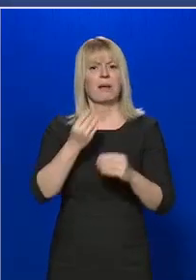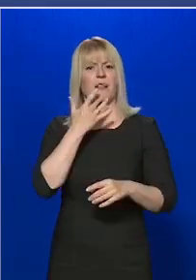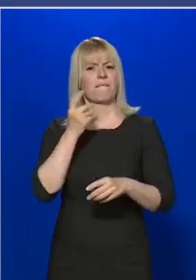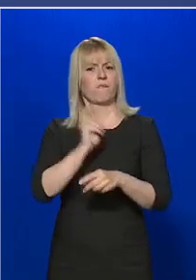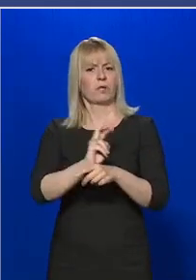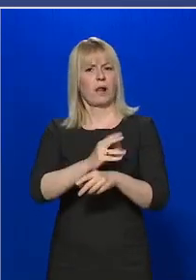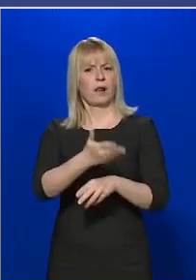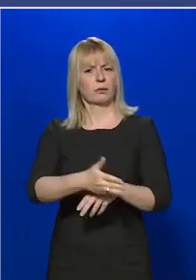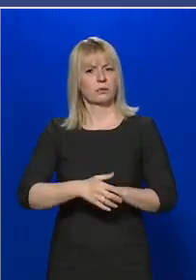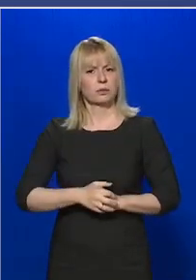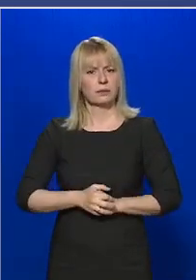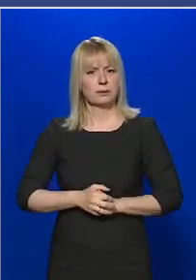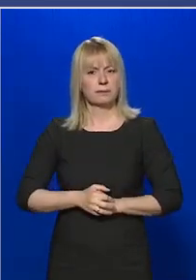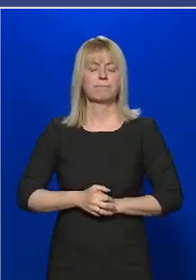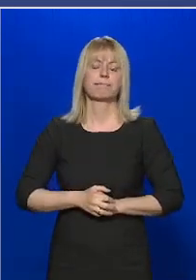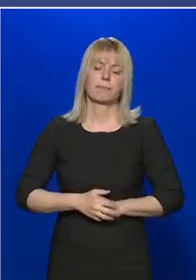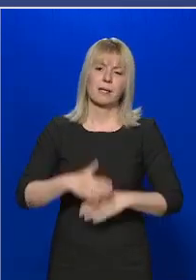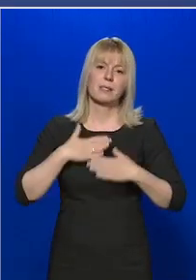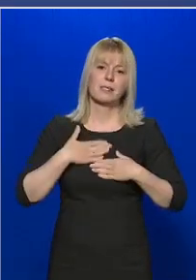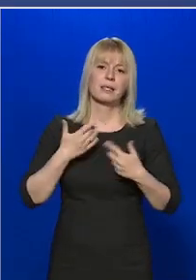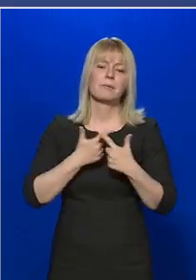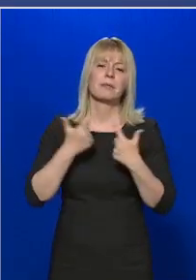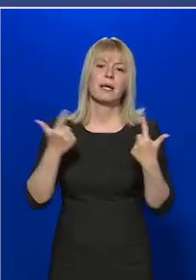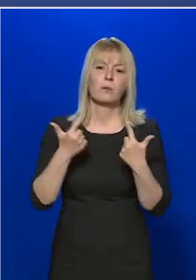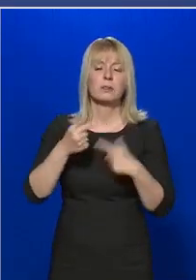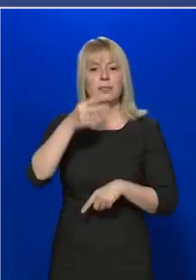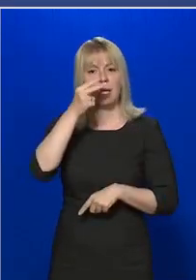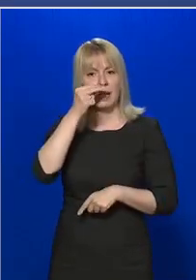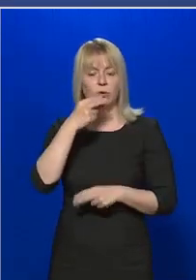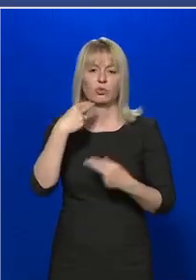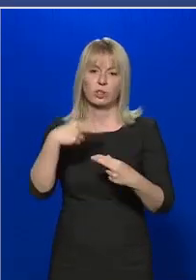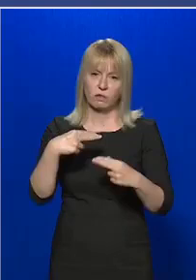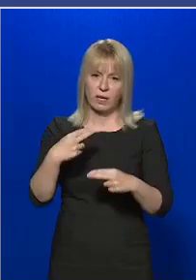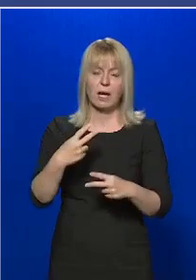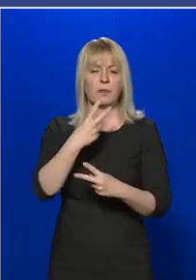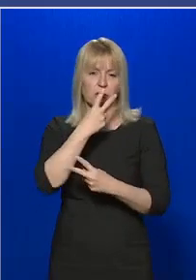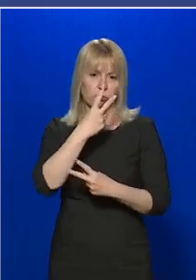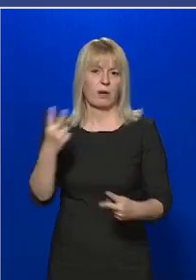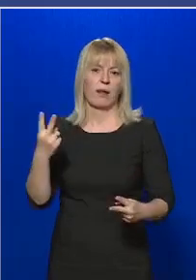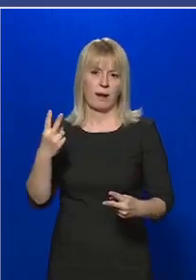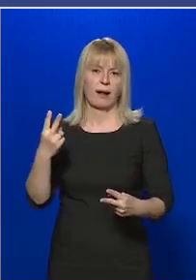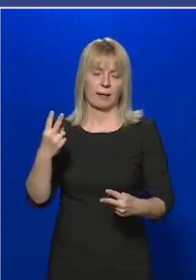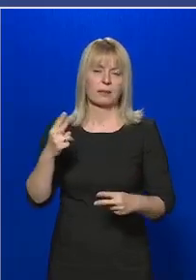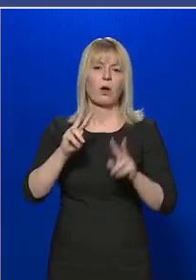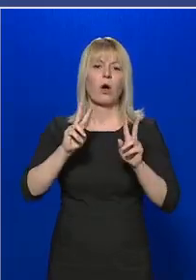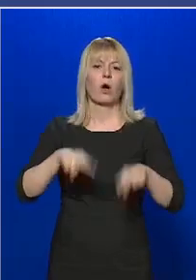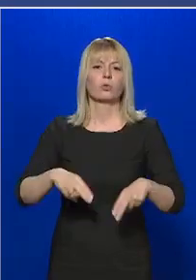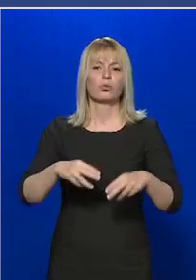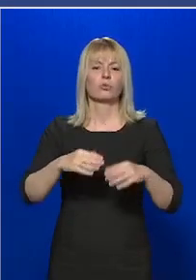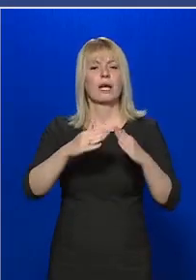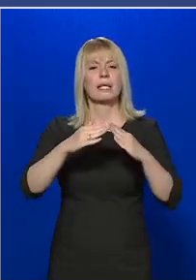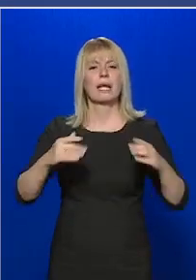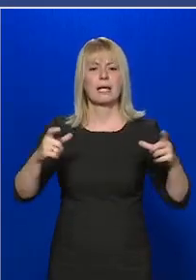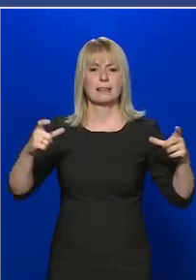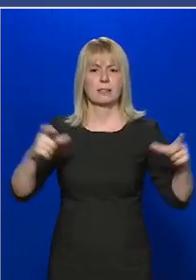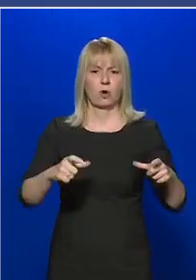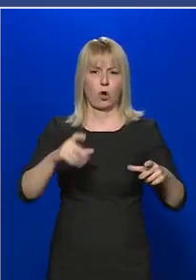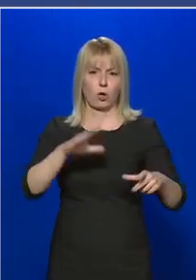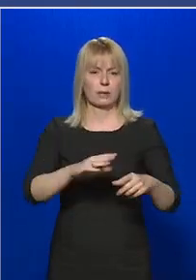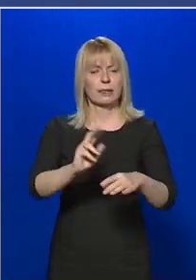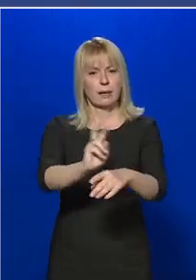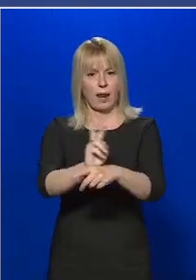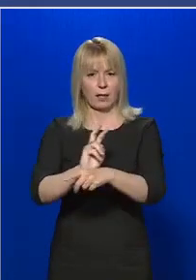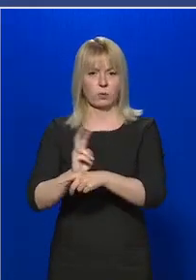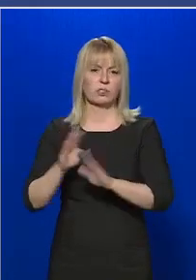Szeretném önöket tájékoztatni allól, hogy a rendőrség továbbra is ellátja a hatósági házi karanténa kapcsolatos rendészeti és